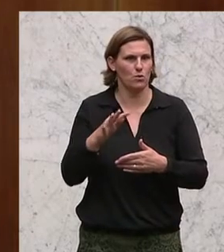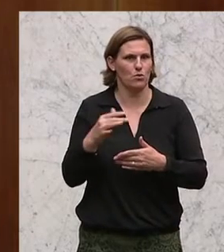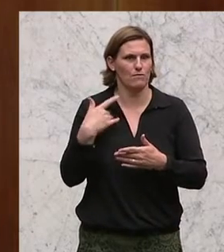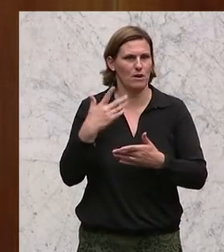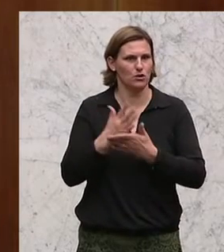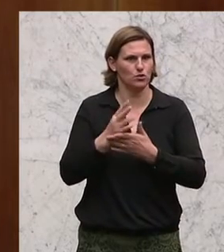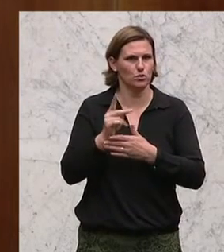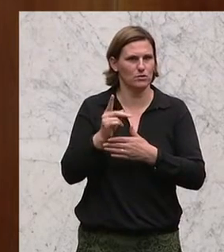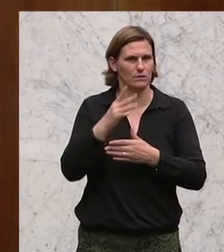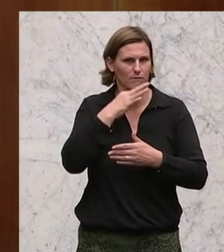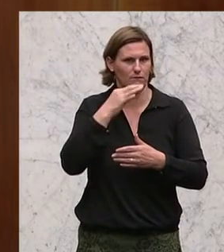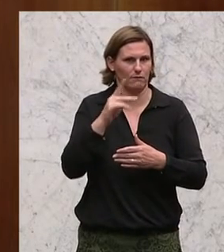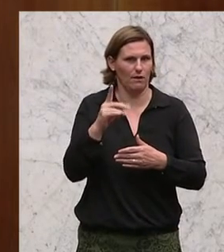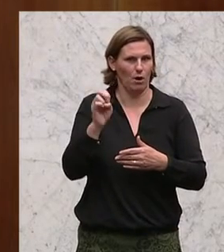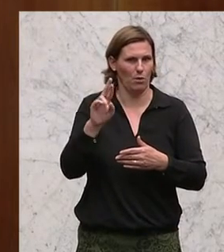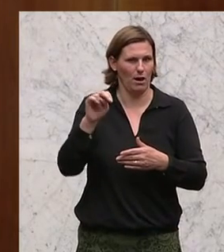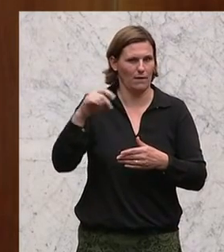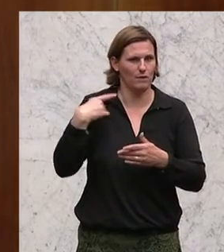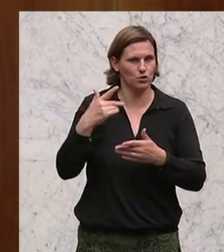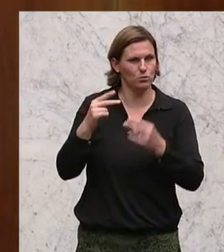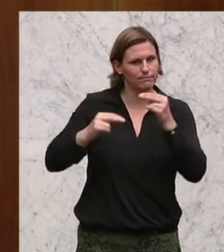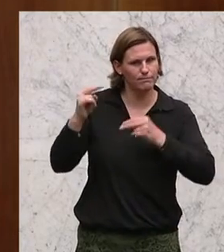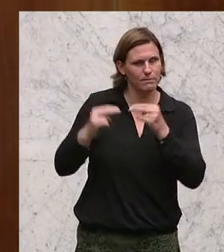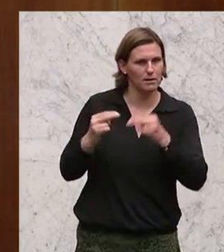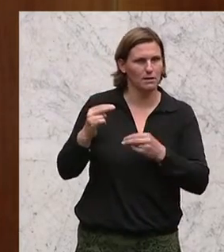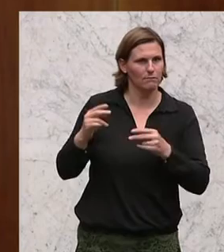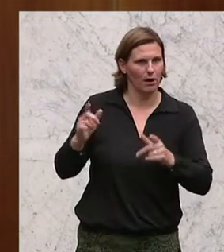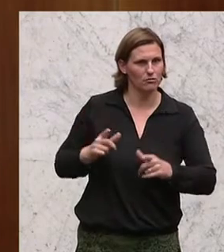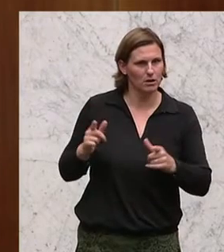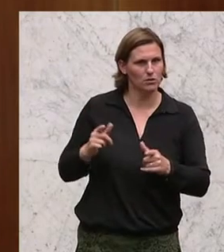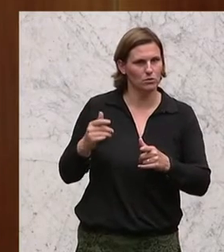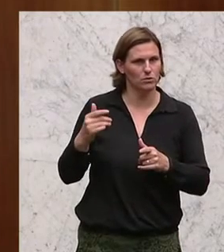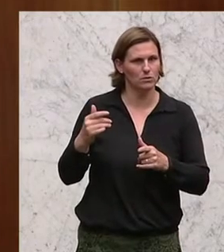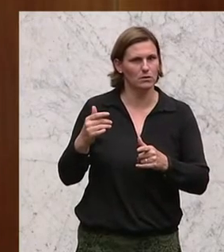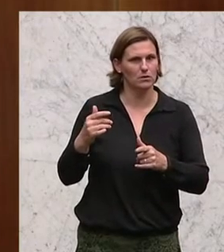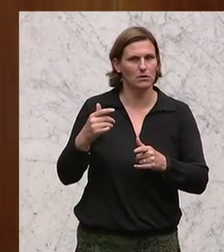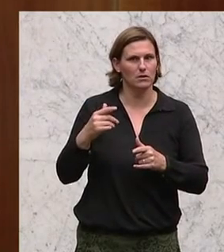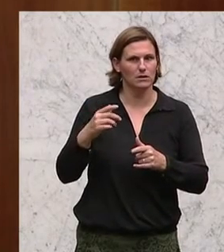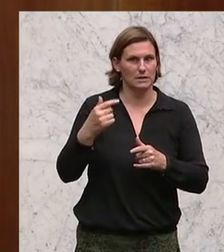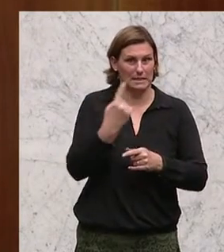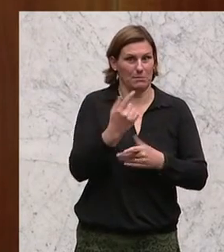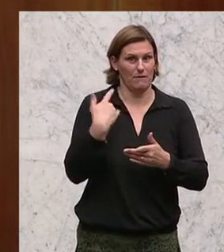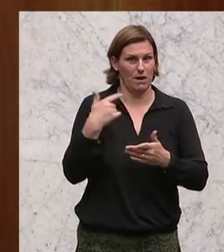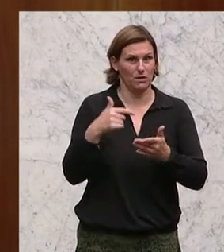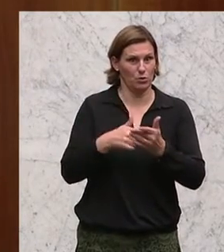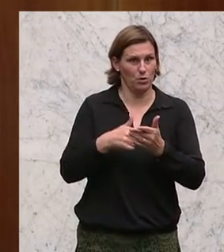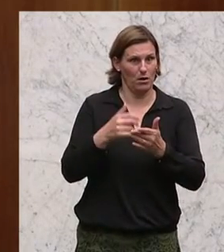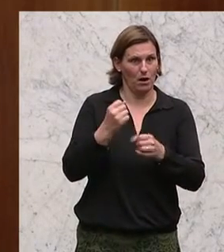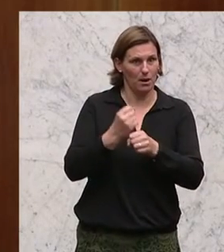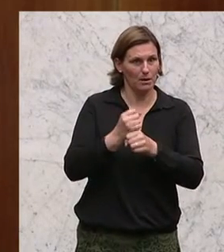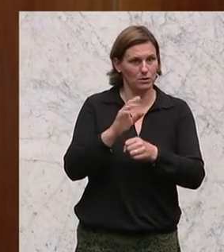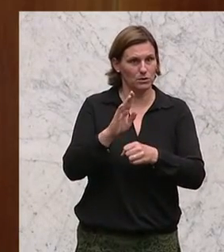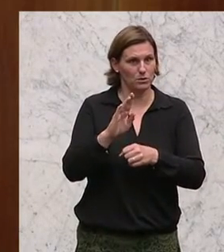viel früher kennengelernt bei einer Veranstaltung. Da war er noch in der ÖBB. Und da war die Frage, wie zwei Menschen, die so im Berufsleben stehen,